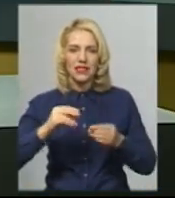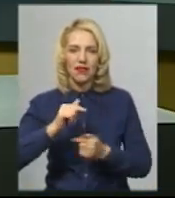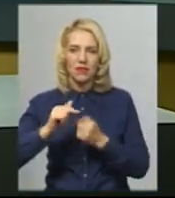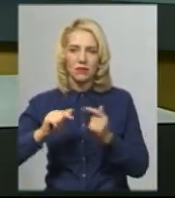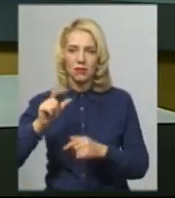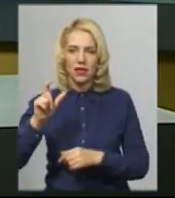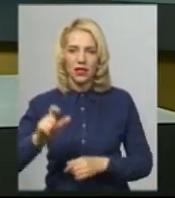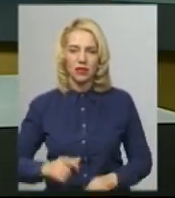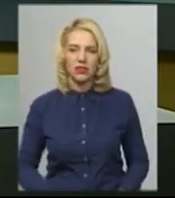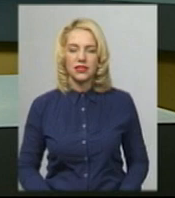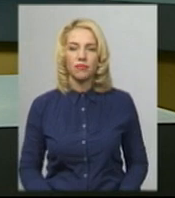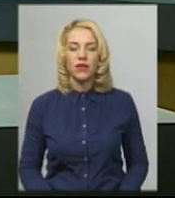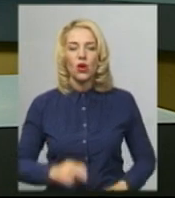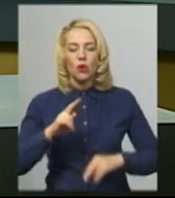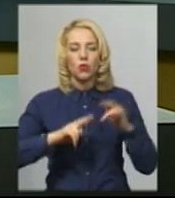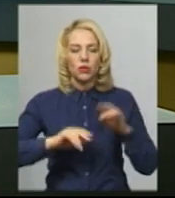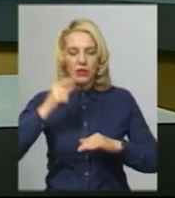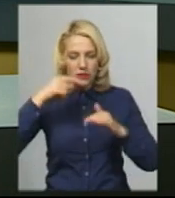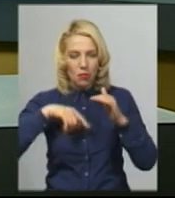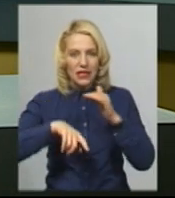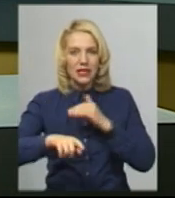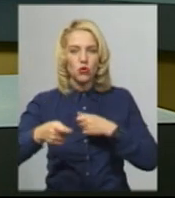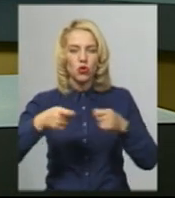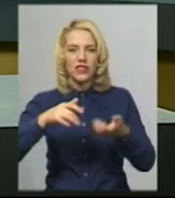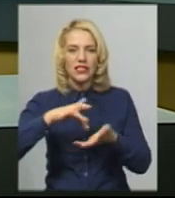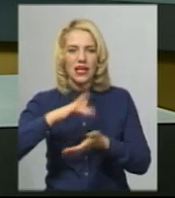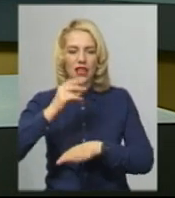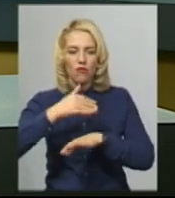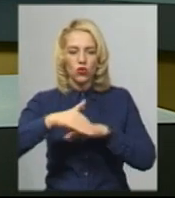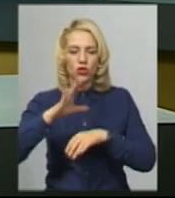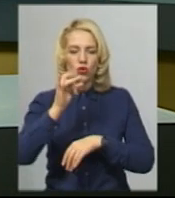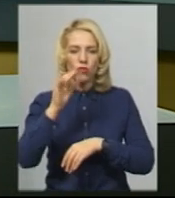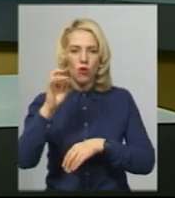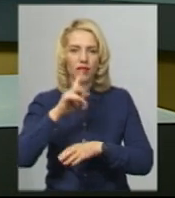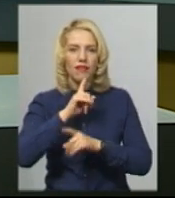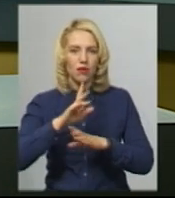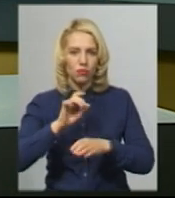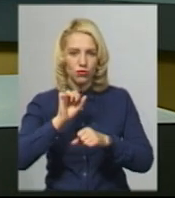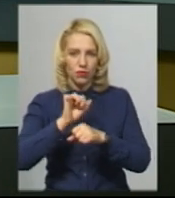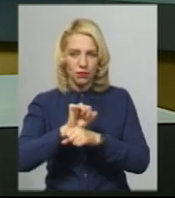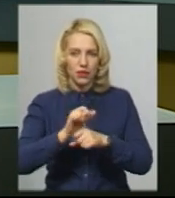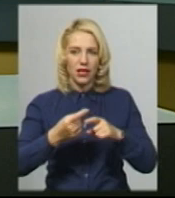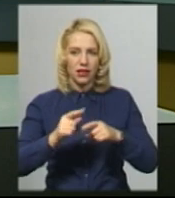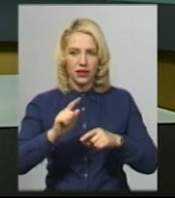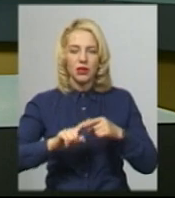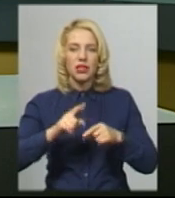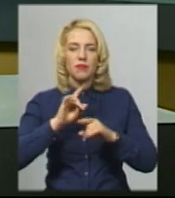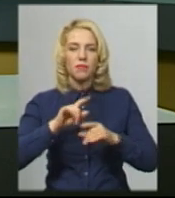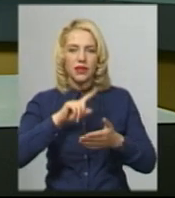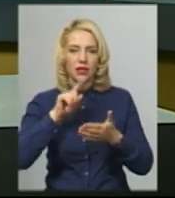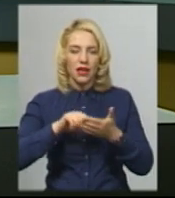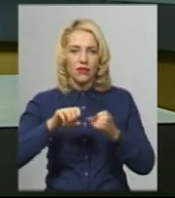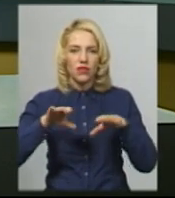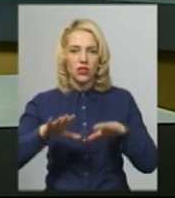Будівництво підземного торгувального центру на вулиці Соборні в Кам'янці-Подільському не припинять. Нагадаю, вчора ці питання вирішували на громадських